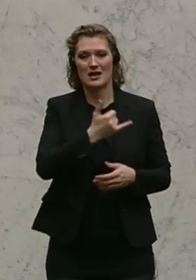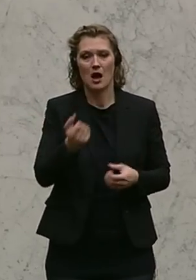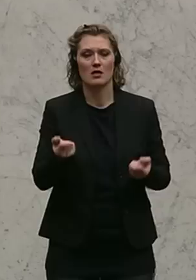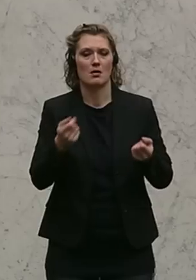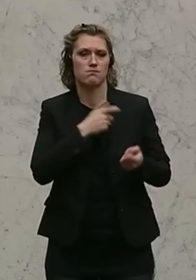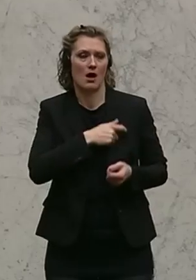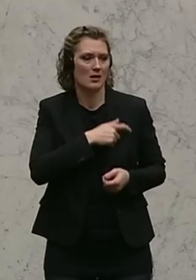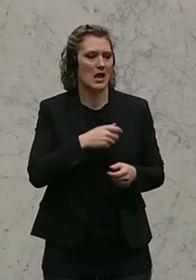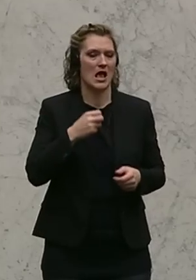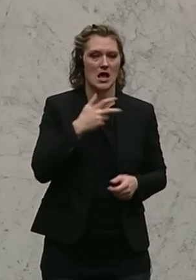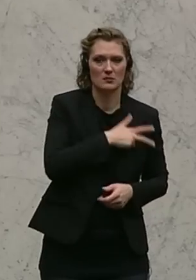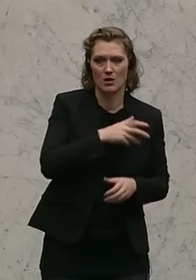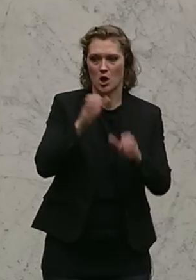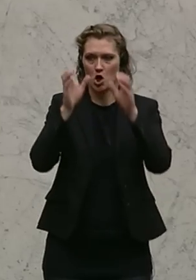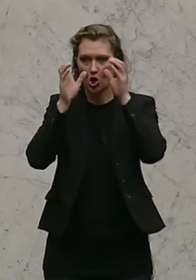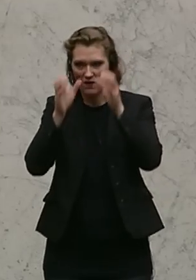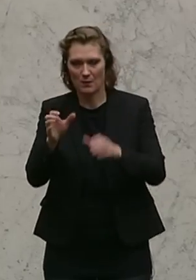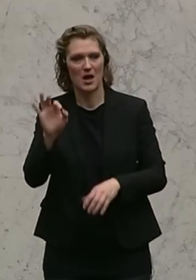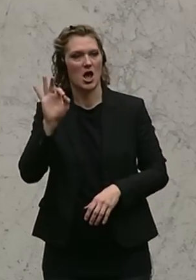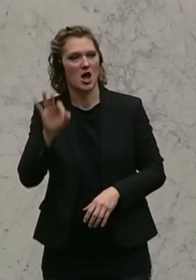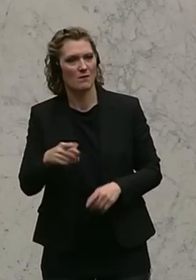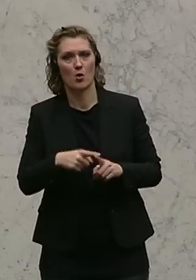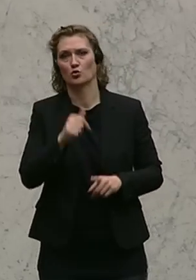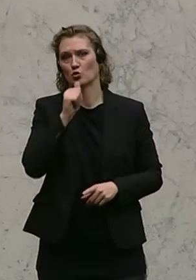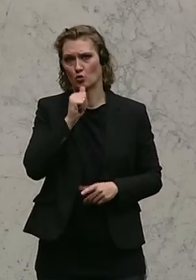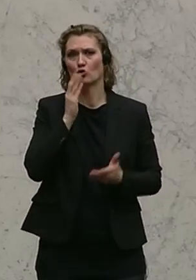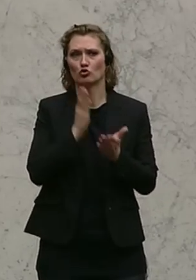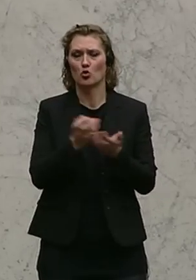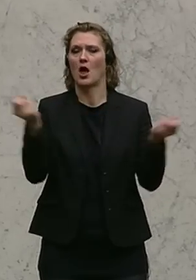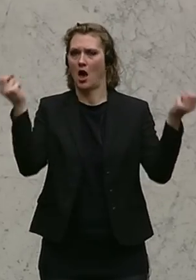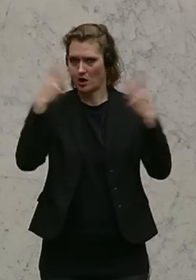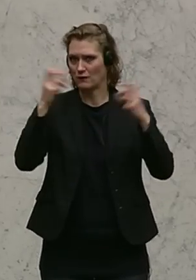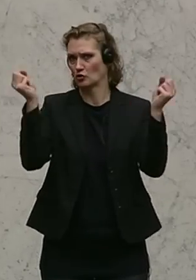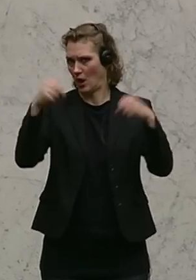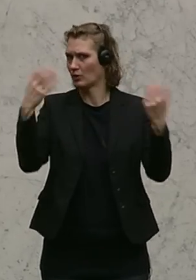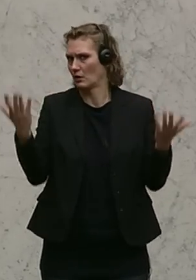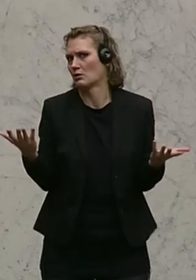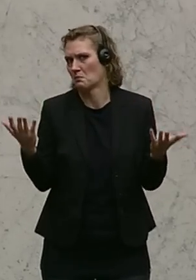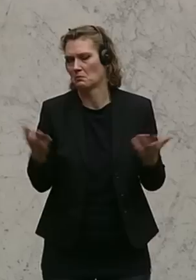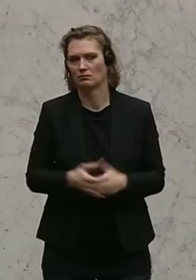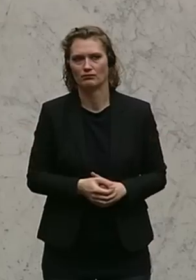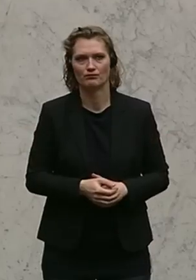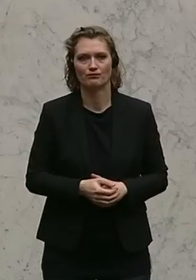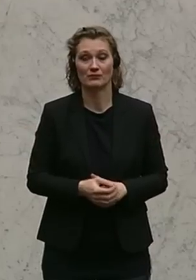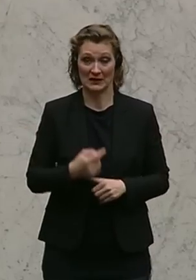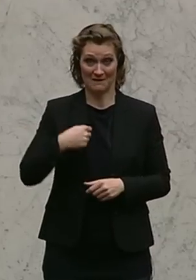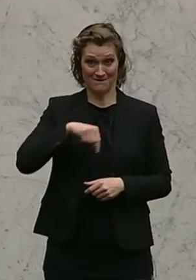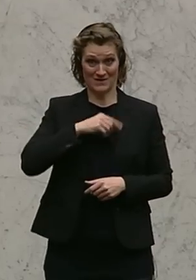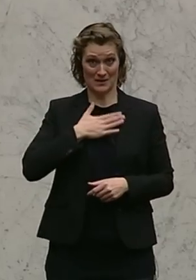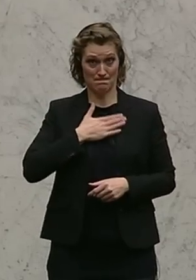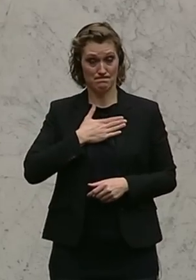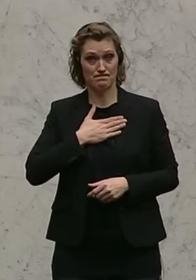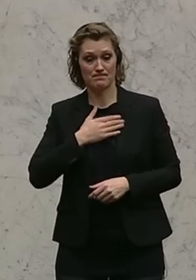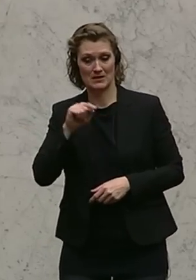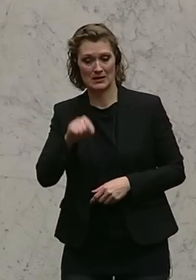SPÖ, ÖVP, FPÖ und Grüne zugestimmt haben. Und wir werden uns in